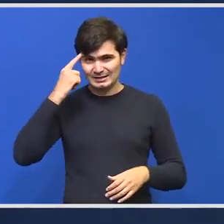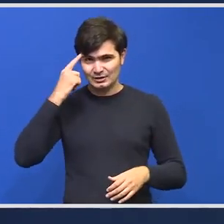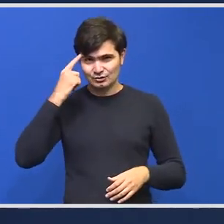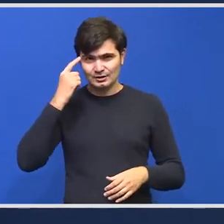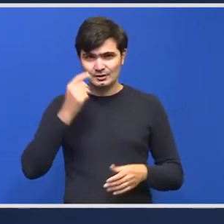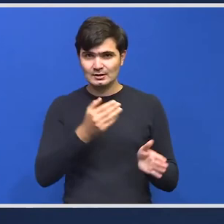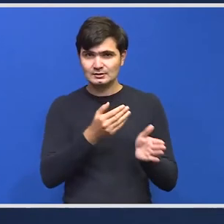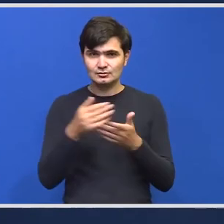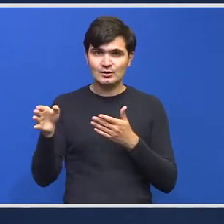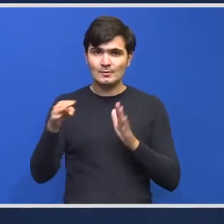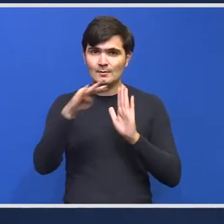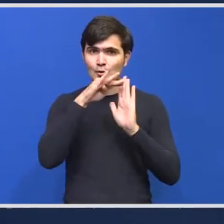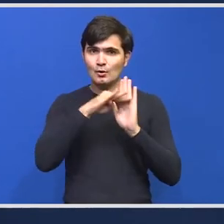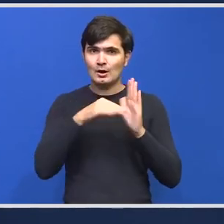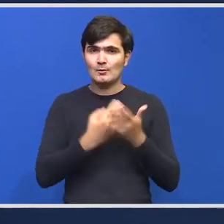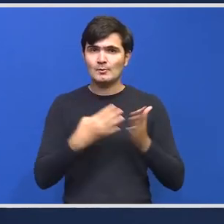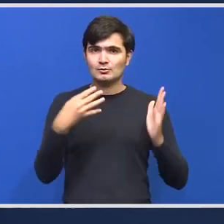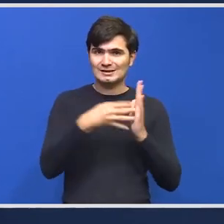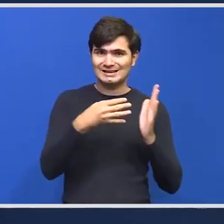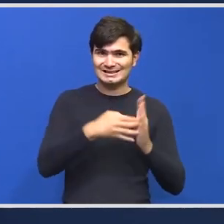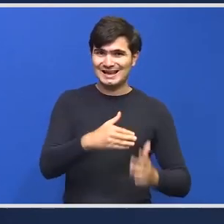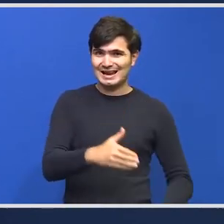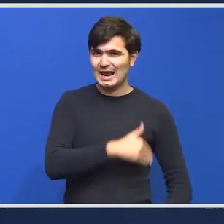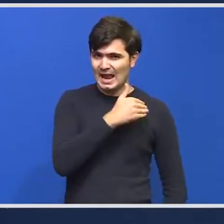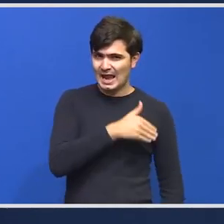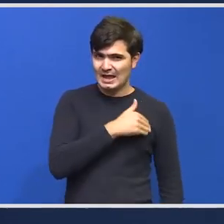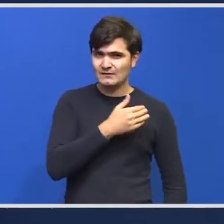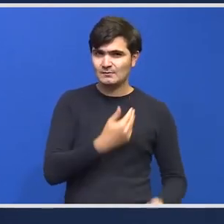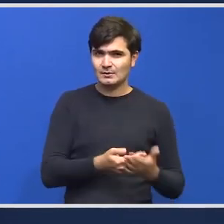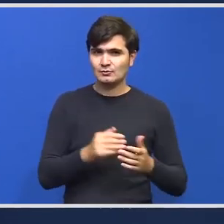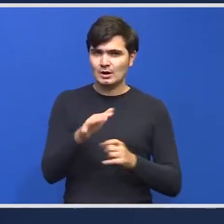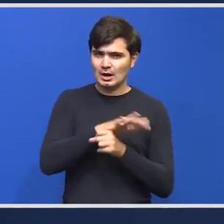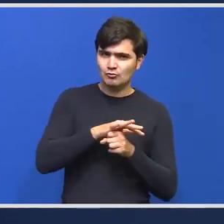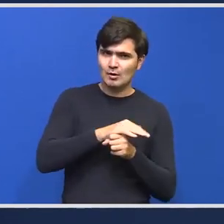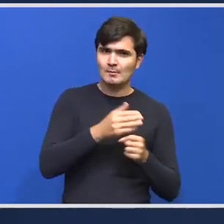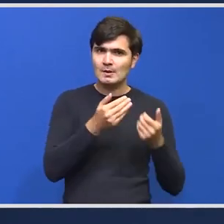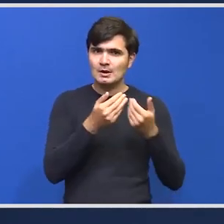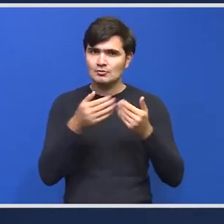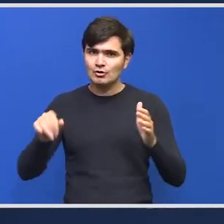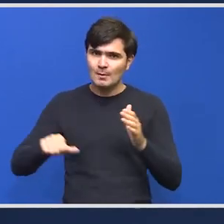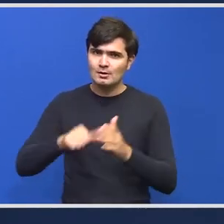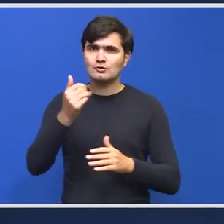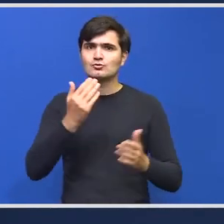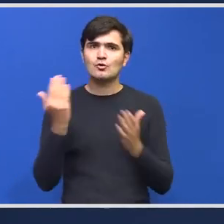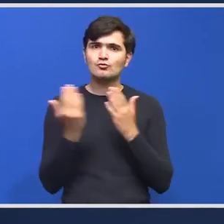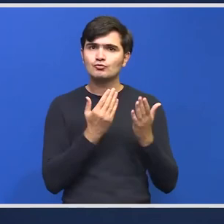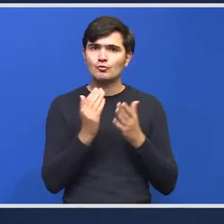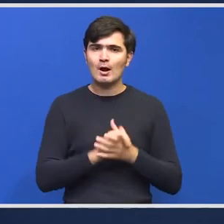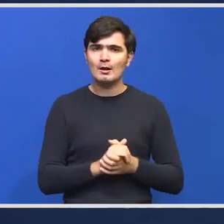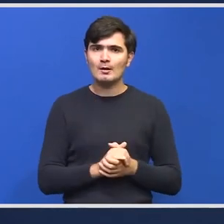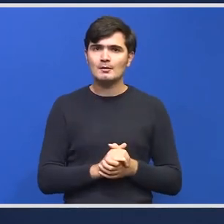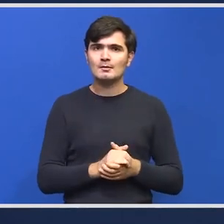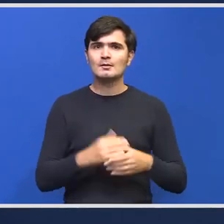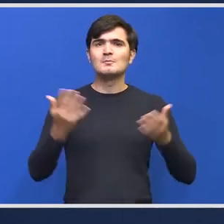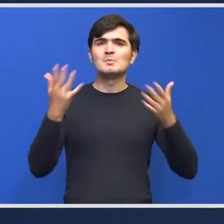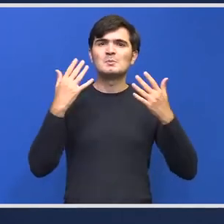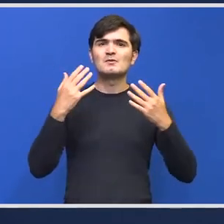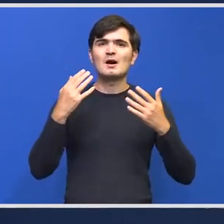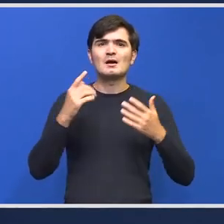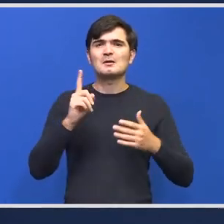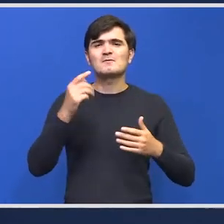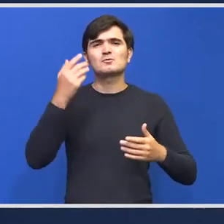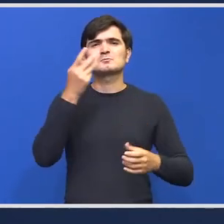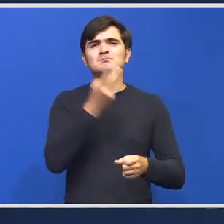înceapă programul de testare ale elevilor ținând cont că întăuna va începe școala din nou în primăvară a fost un eșec total testarea